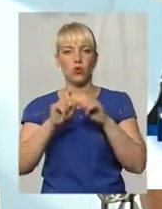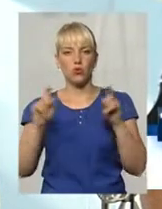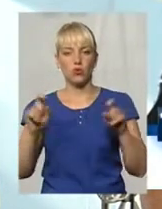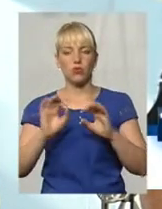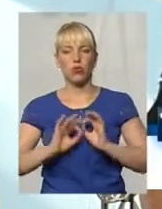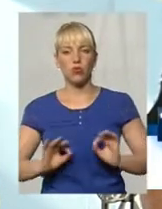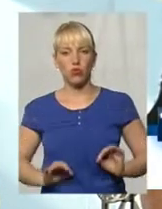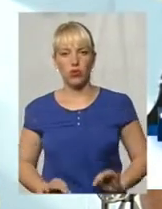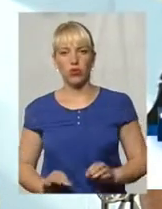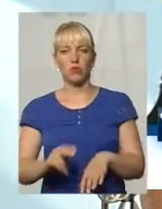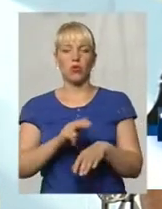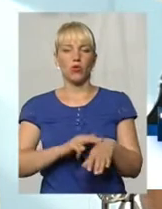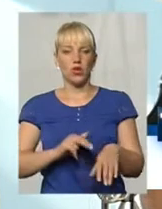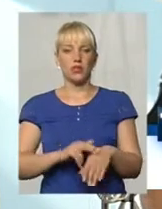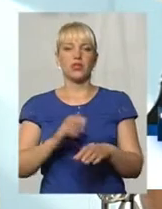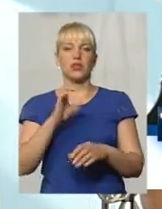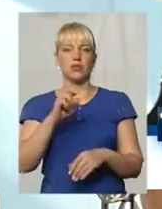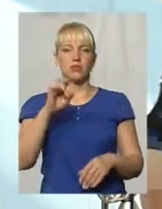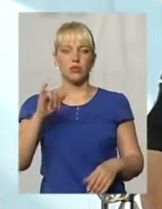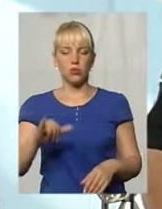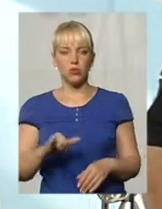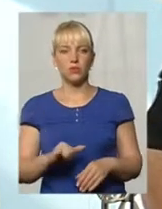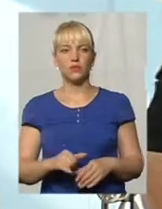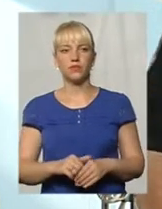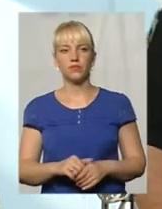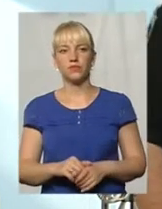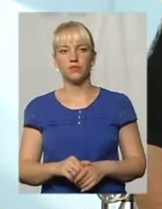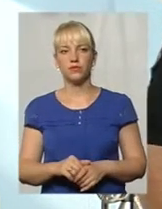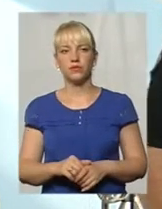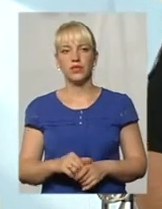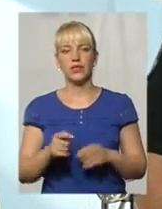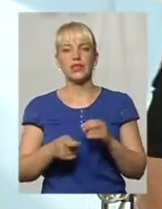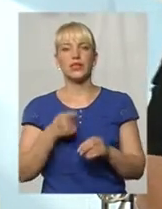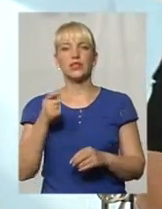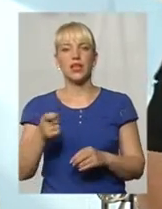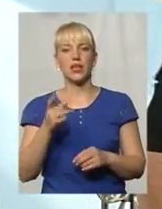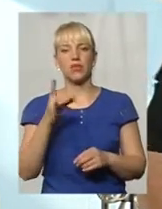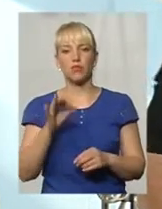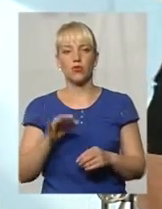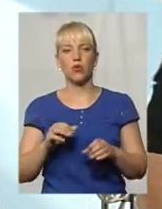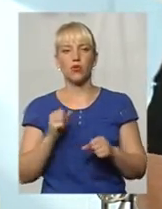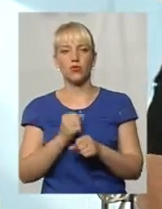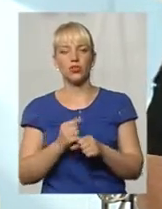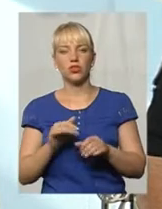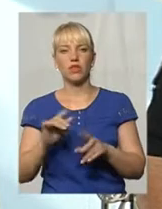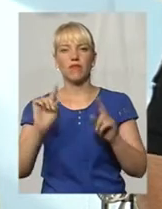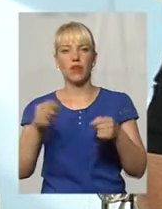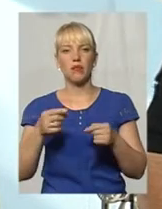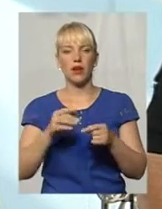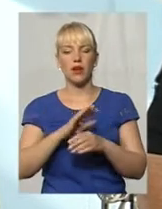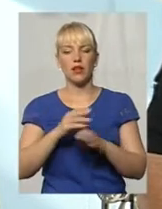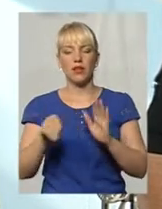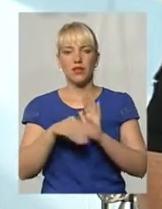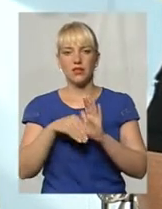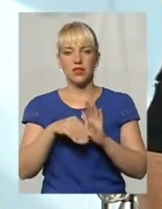прокуратура, поліція, Служба безпеки України з заяви про вчинення вимагання неправомірної виводи